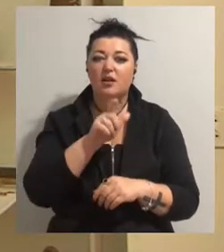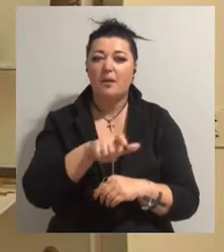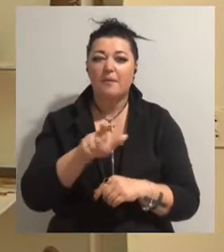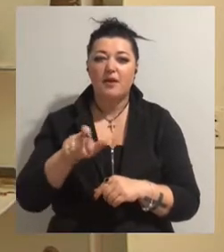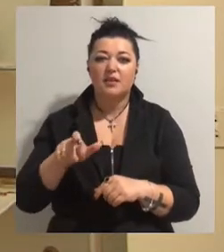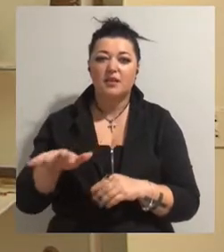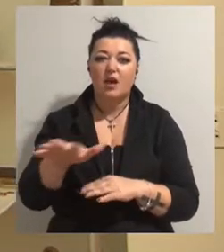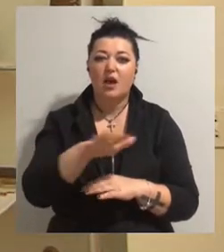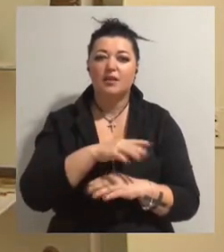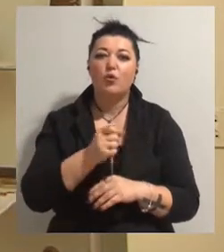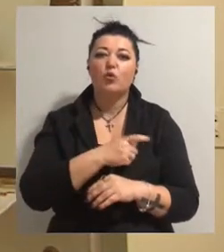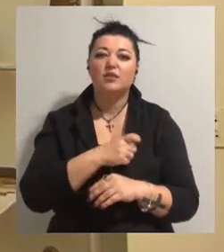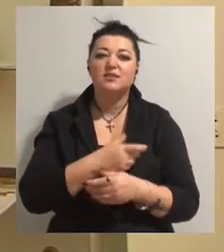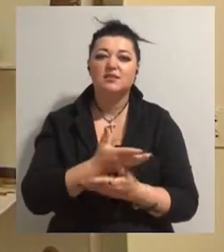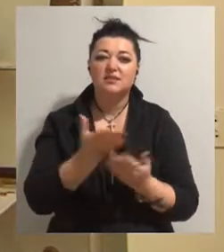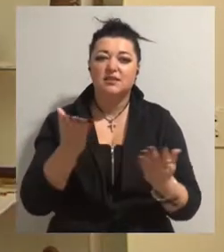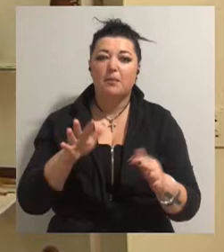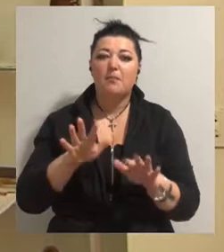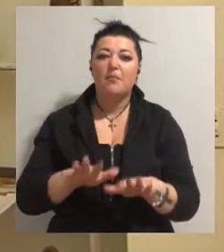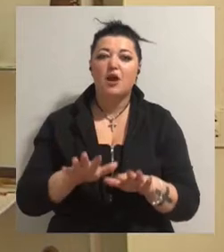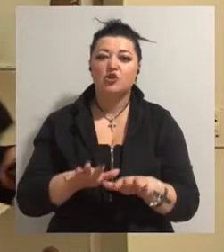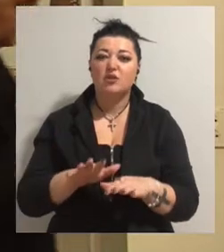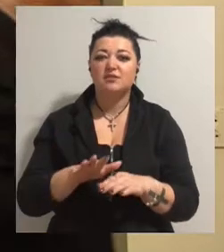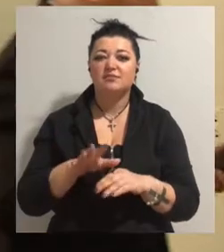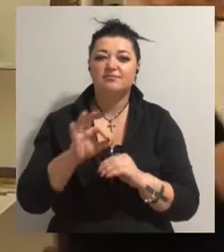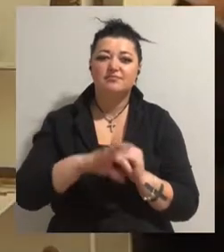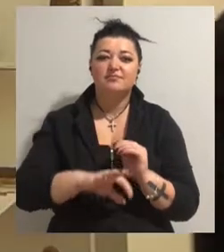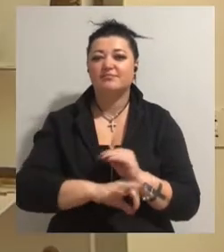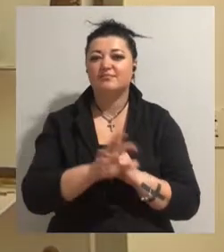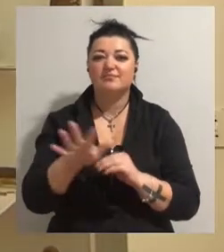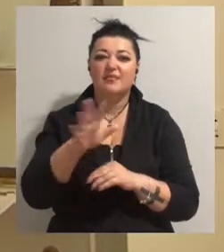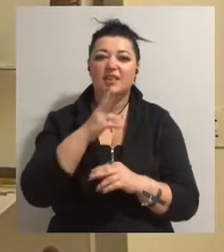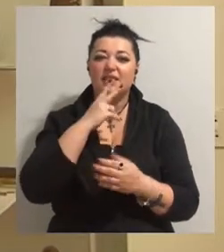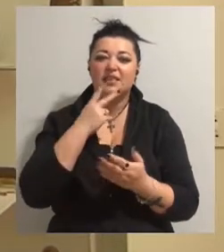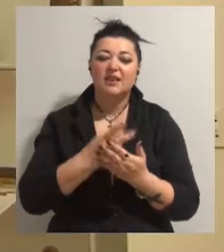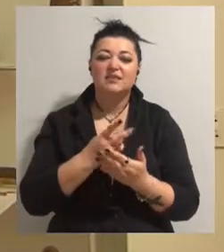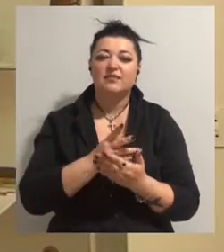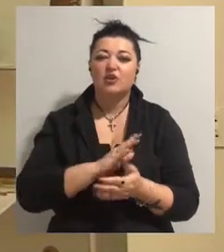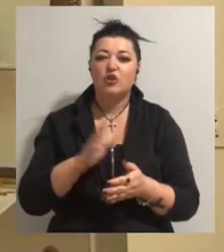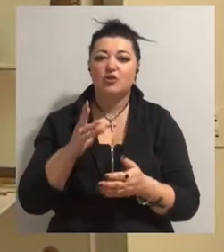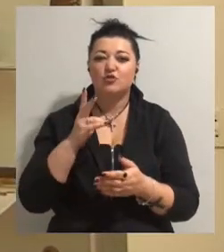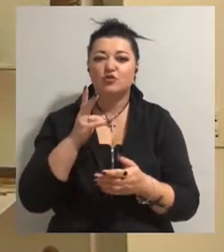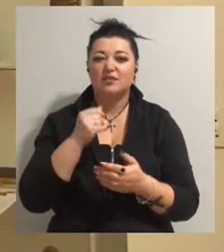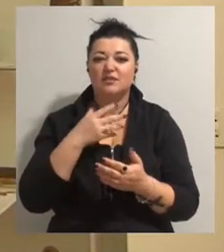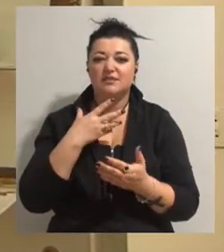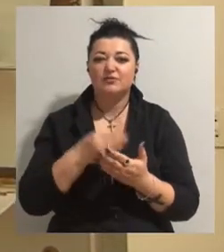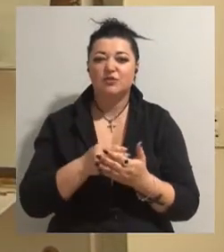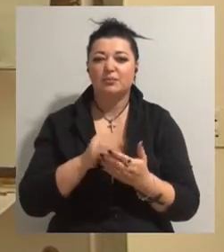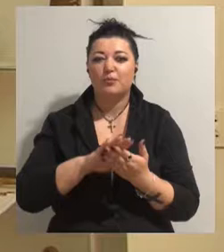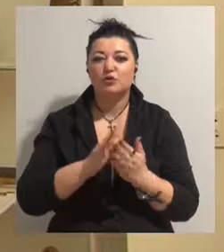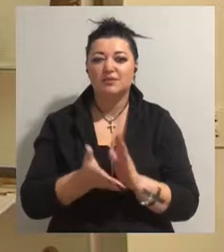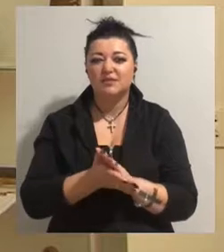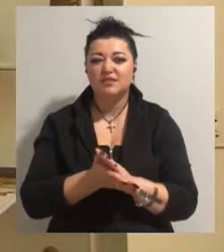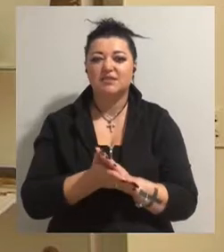одеситам, мешканцям півдня України, незважаючи на свої позиції, яка